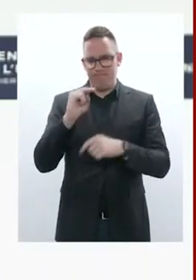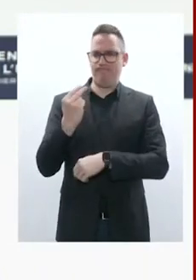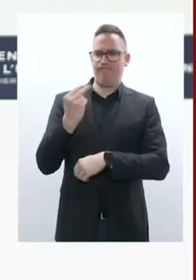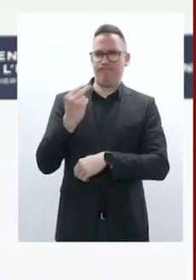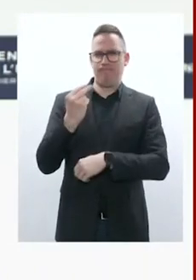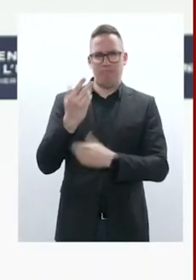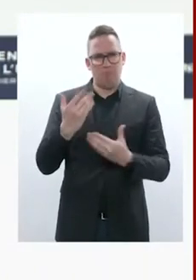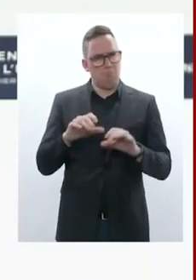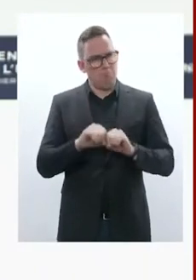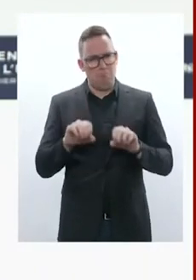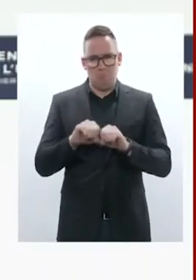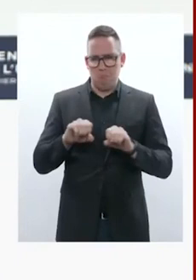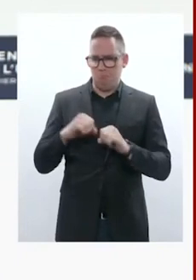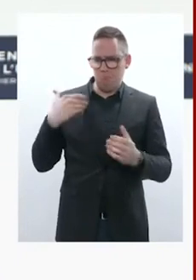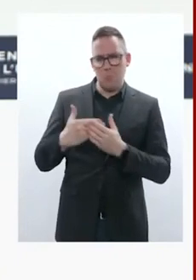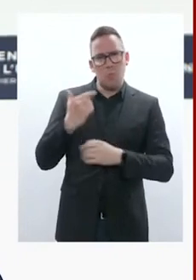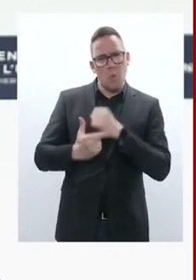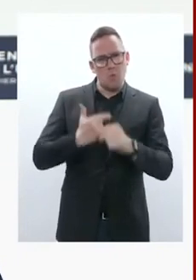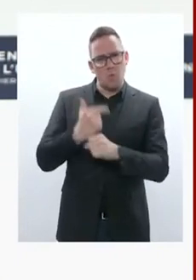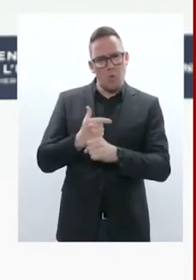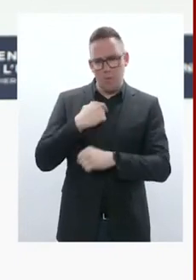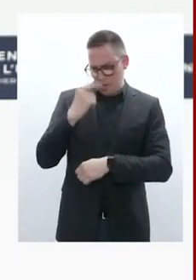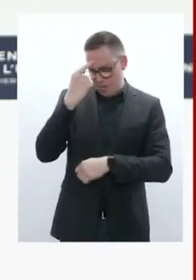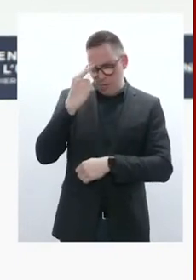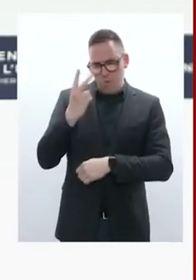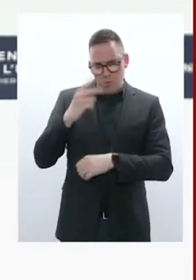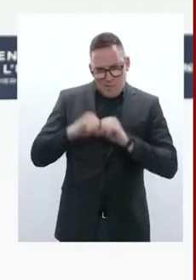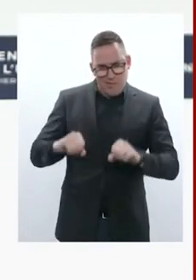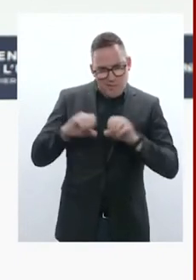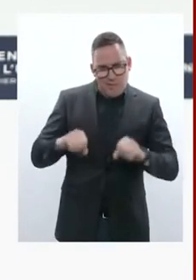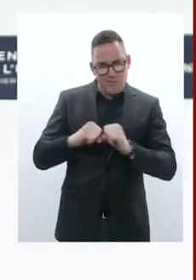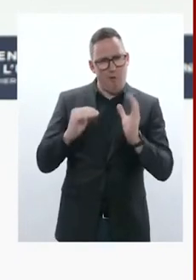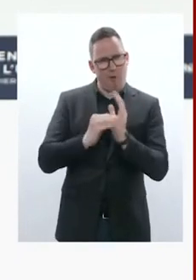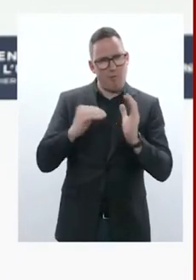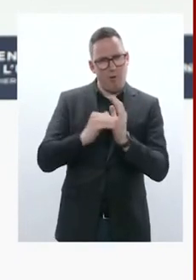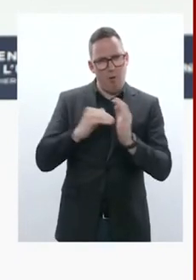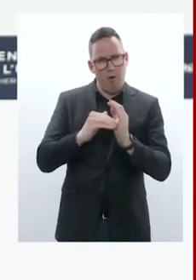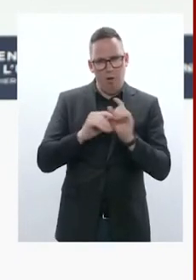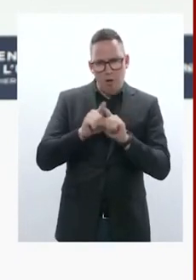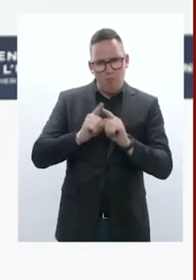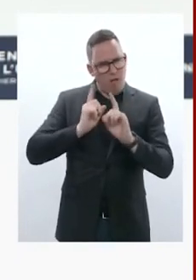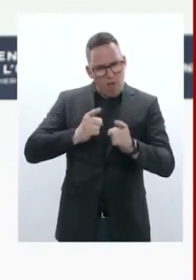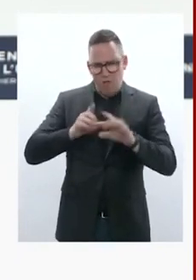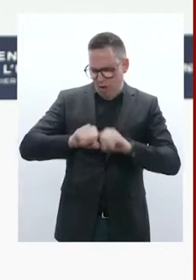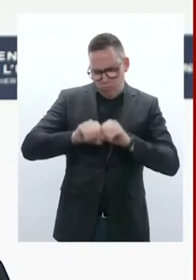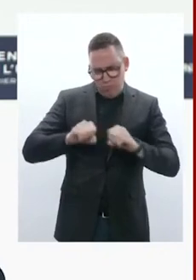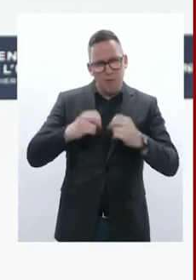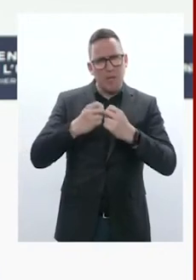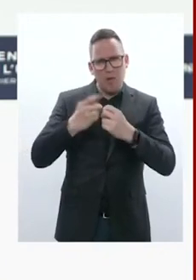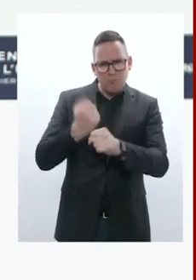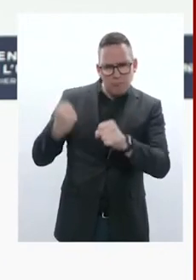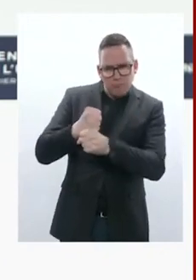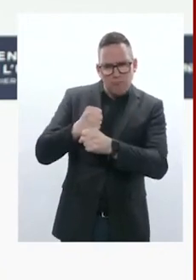Nous l'avons réussi sur certaines composantes. La France, par exemple, mène cette coalition pour l'artillerie avec de vrais résultats et une économie de guerre